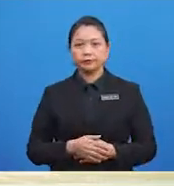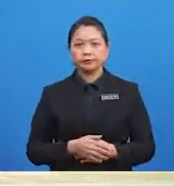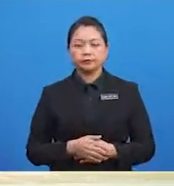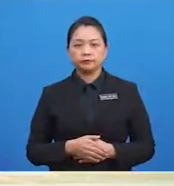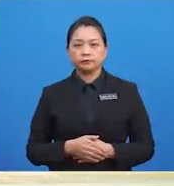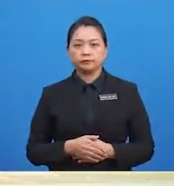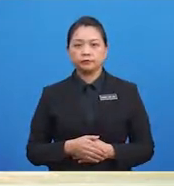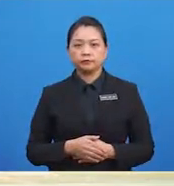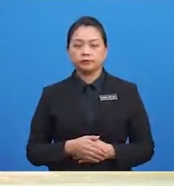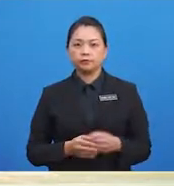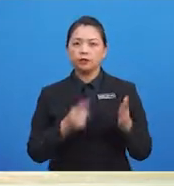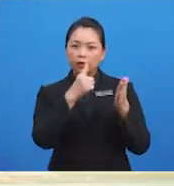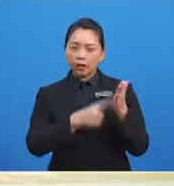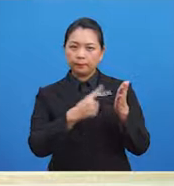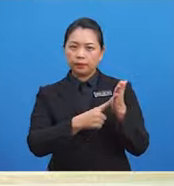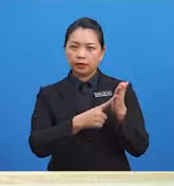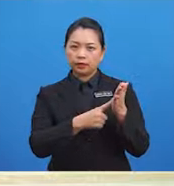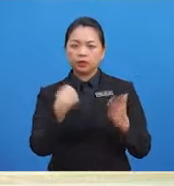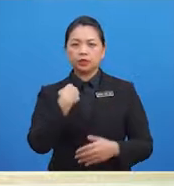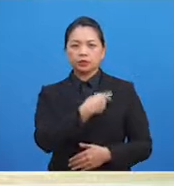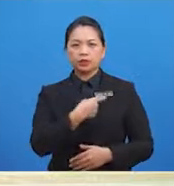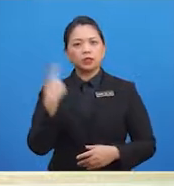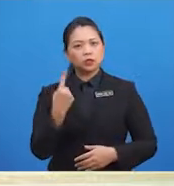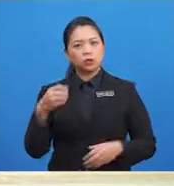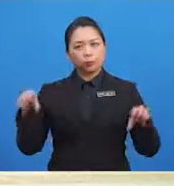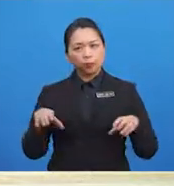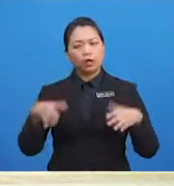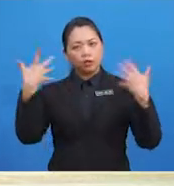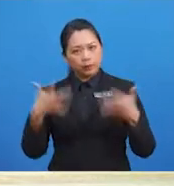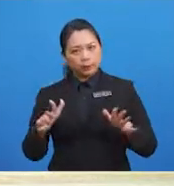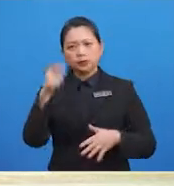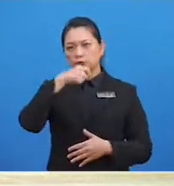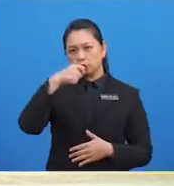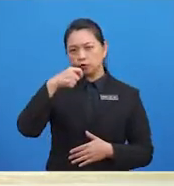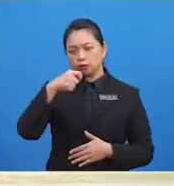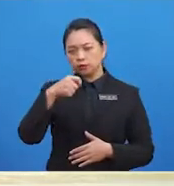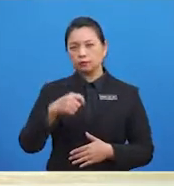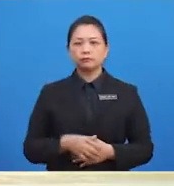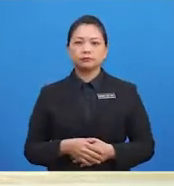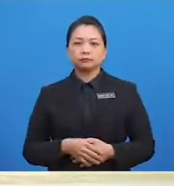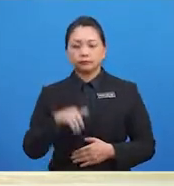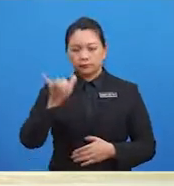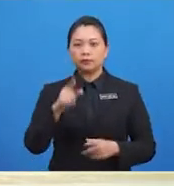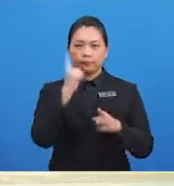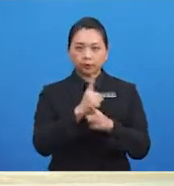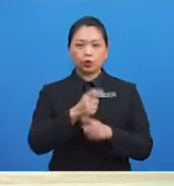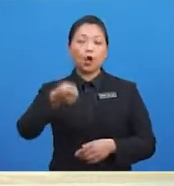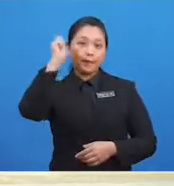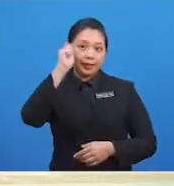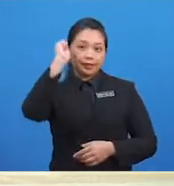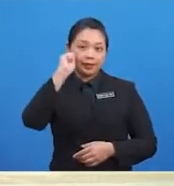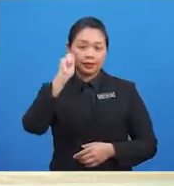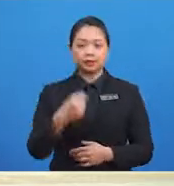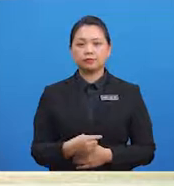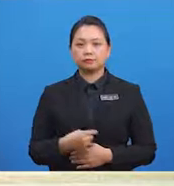Mandi Kita harus mandi setiap hari dengan menggunakan sabun antibakteria